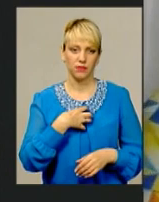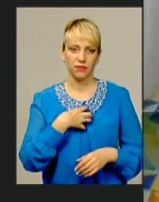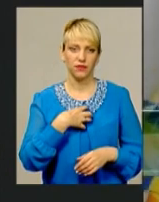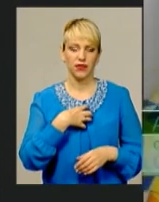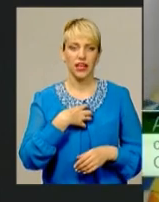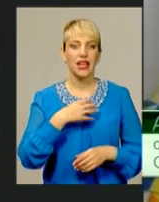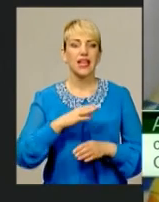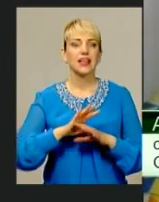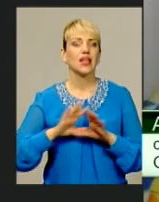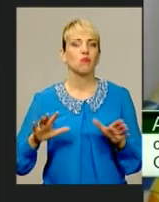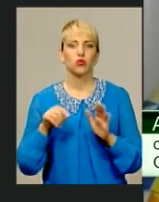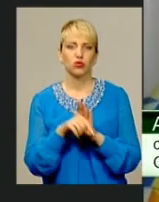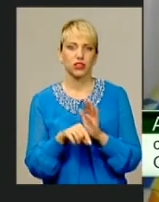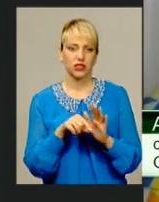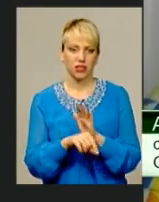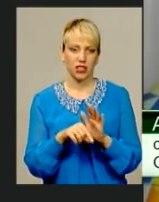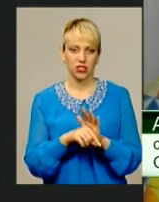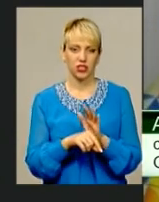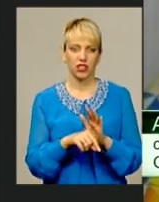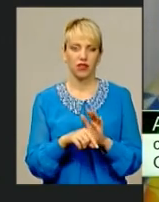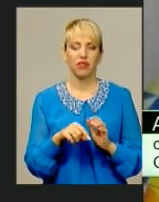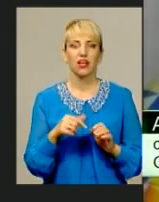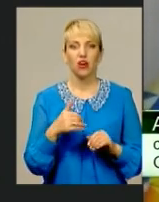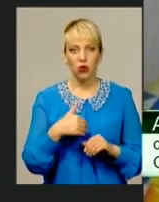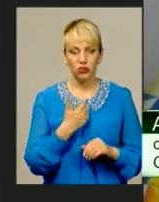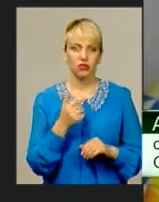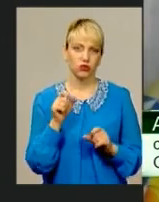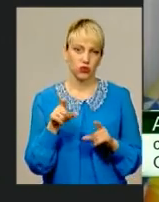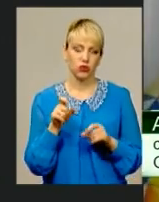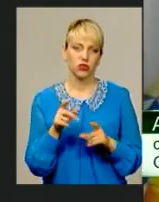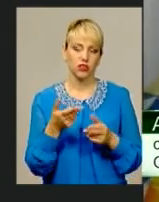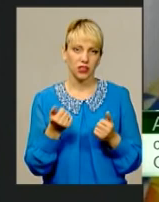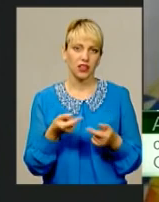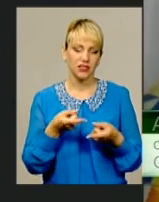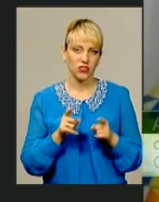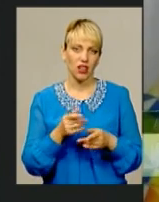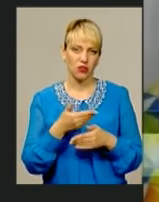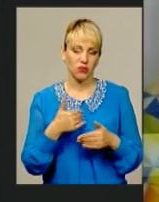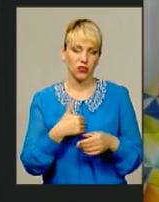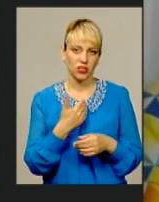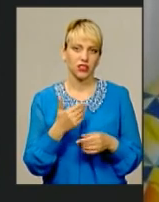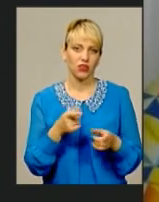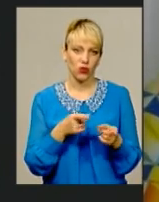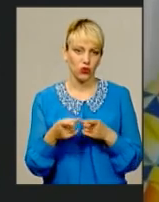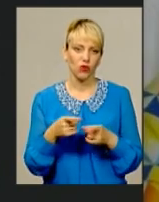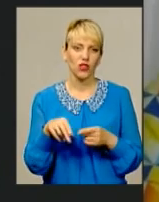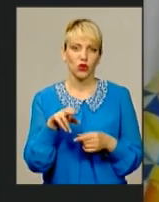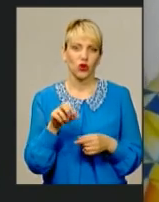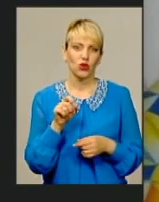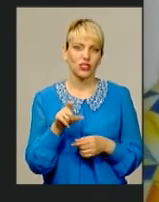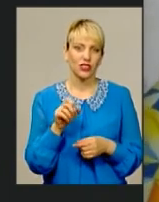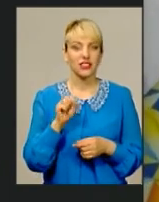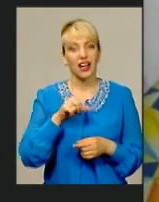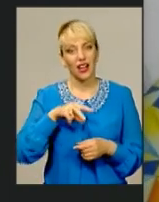було значення, яку саме. Звичайно, хотілося золото. Звичайно, ми були готові на золото.